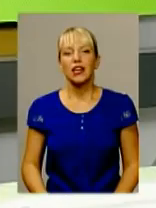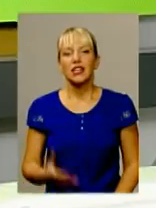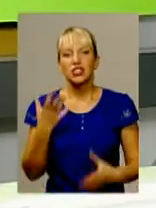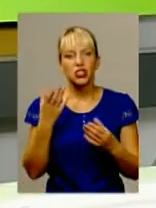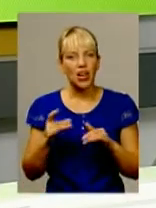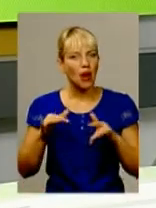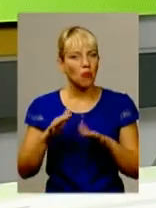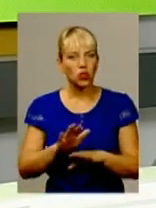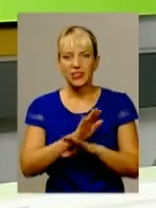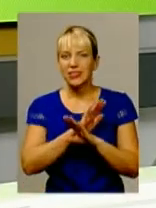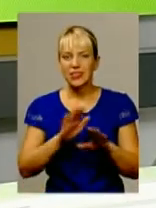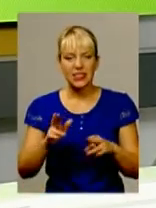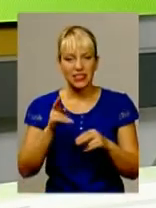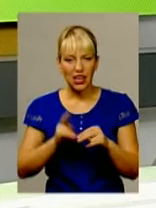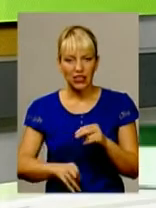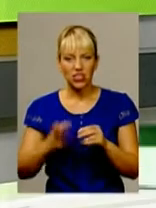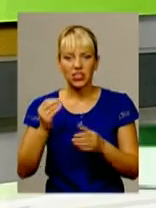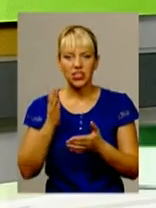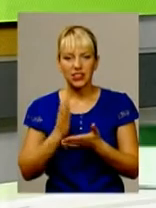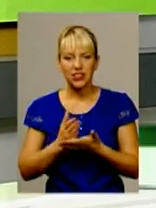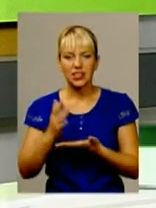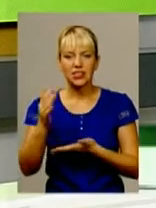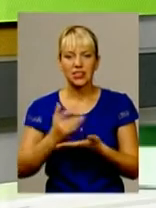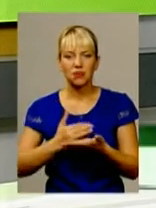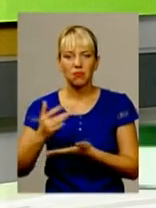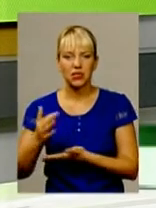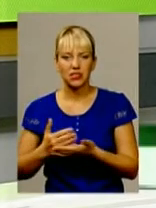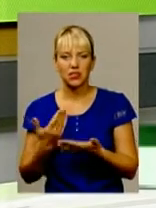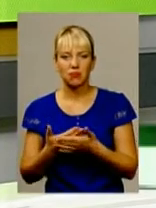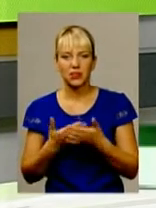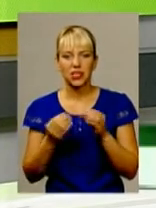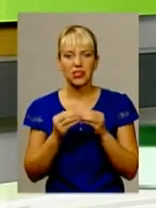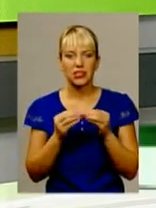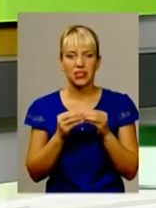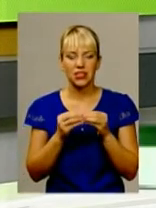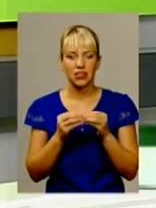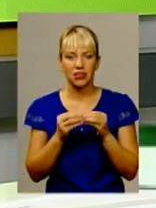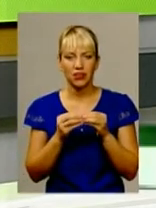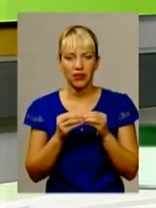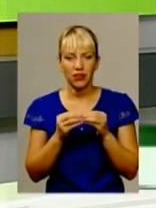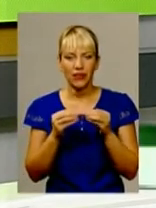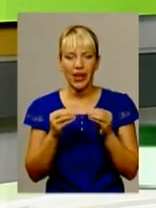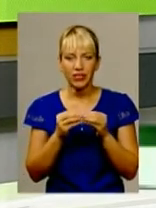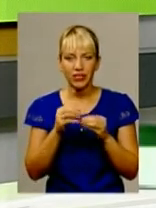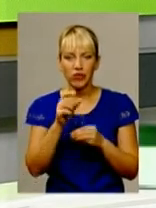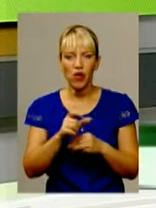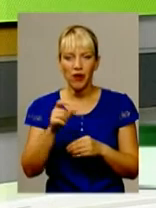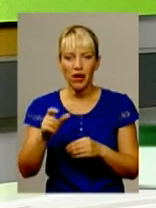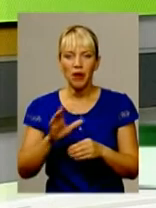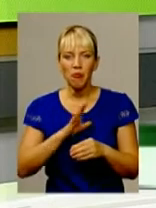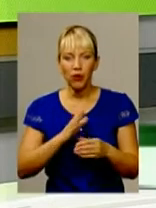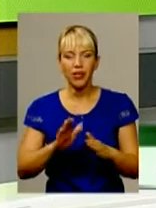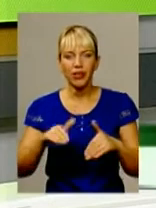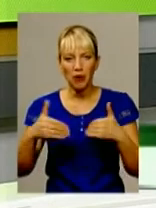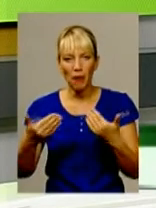ще формування списків і дев'ять партій. Надходило, ну, порядка десять, приблизно десятьом активістам надійшли